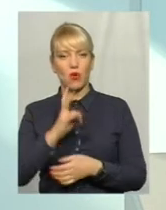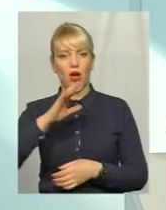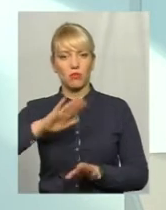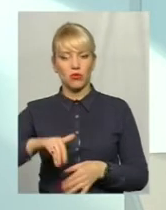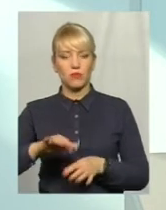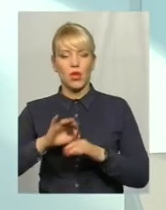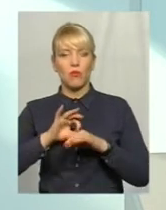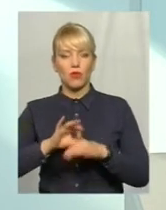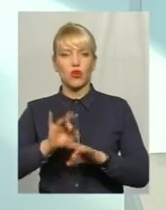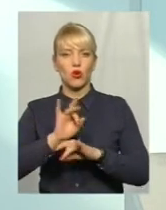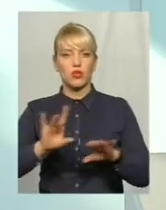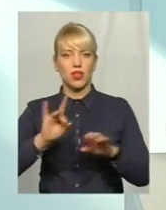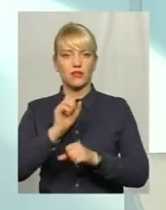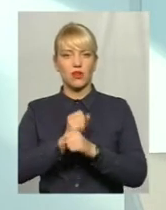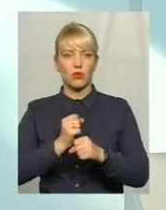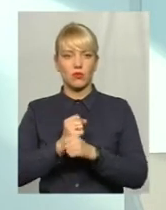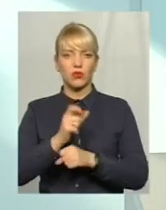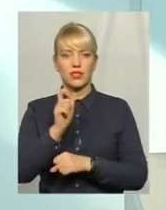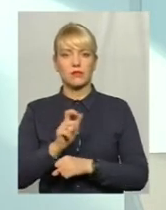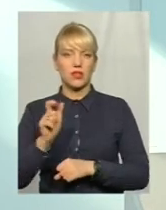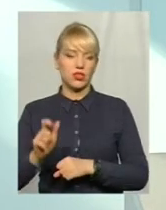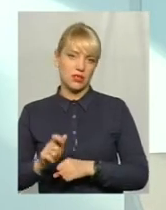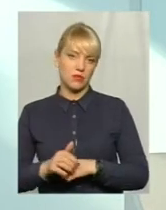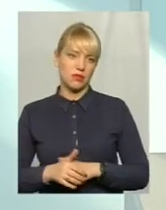проводити роз'яснювальну роботу з мешканцями міста.